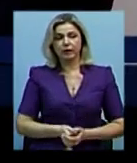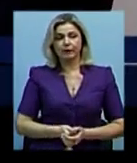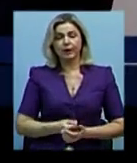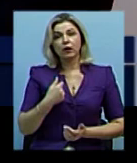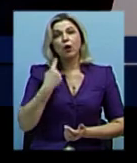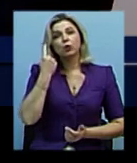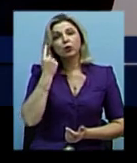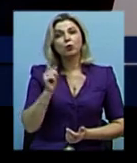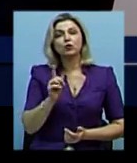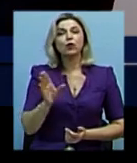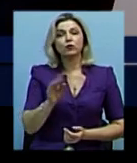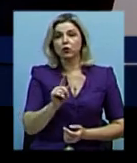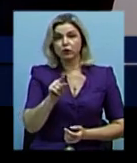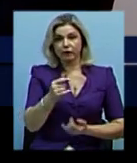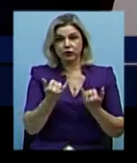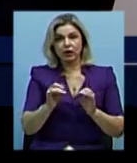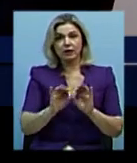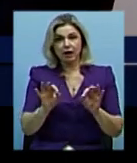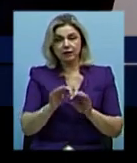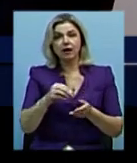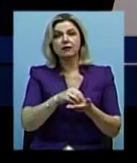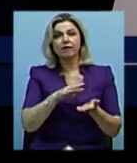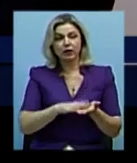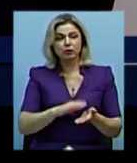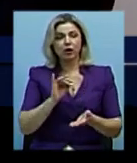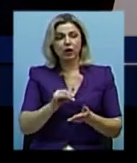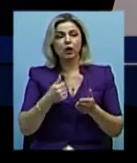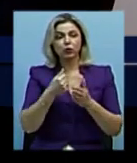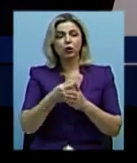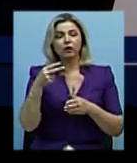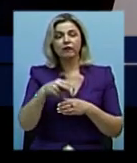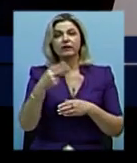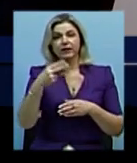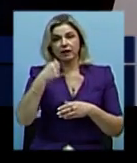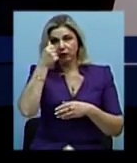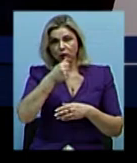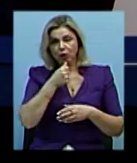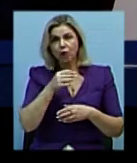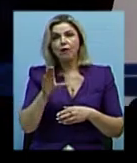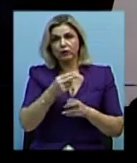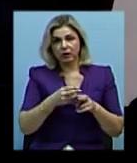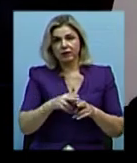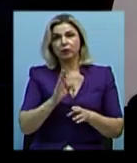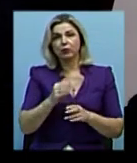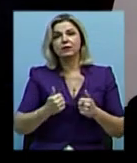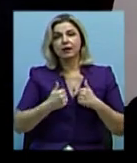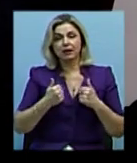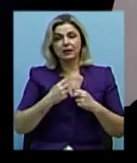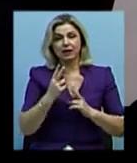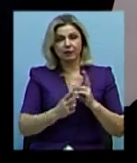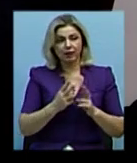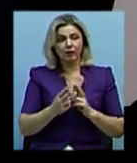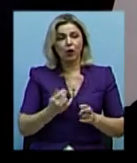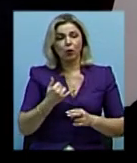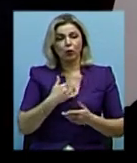кажете, зараз зафіксуємо і десь після 20-го року почнемо впроваджувати життя, після нових виборів. В будь-якому разі, нас